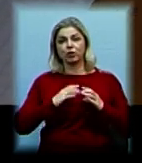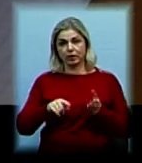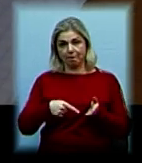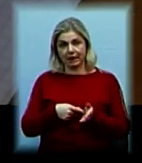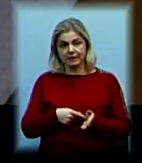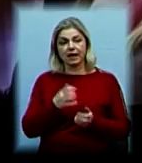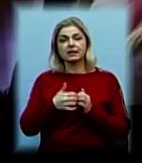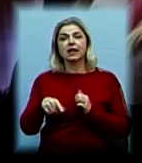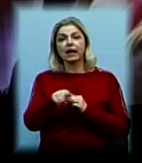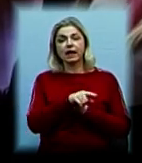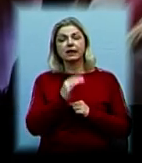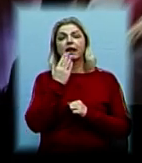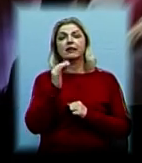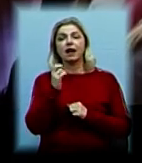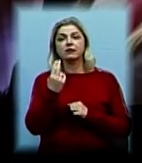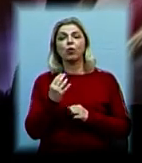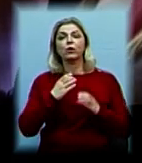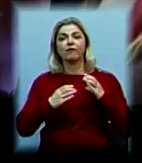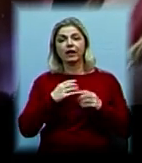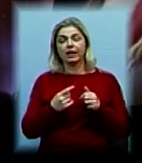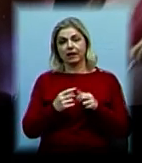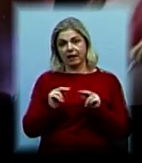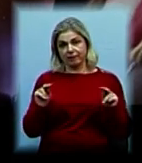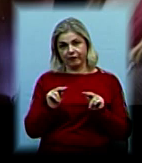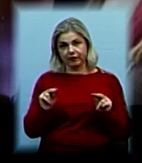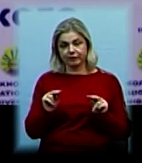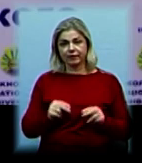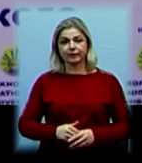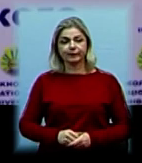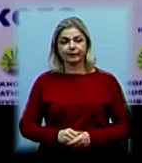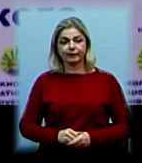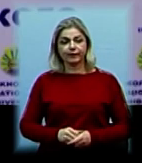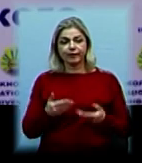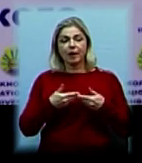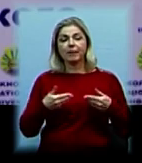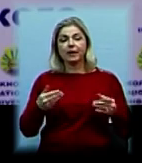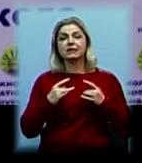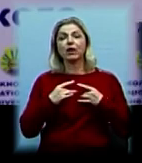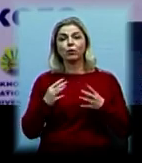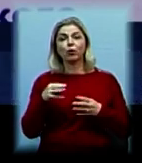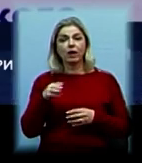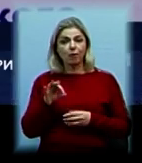міста. Серед них і Національний університет імені Василя Сухомлинського. Ми святкуємо